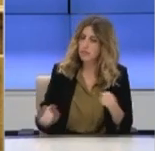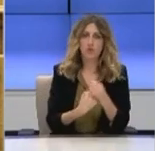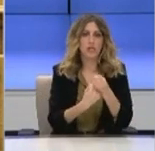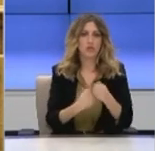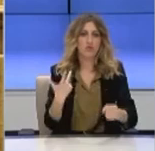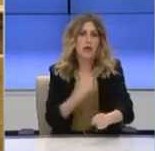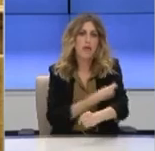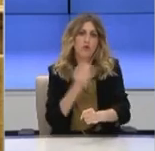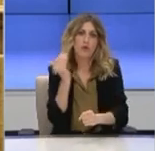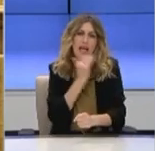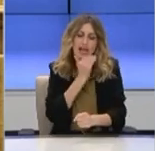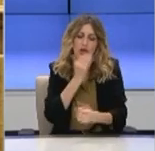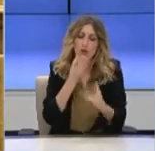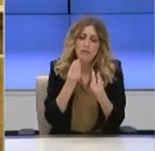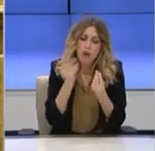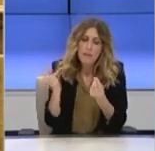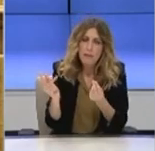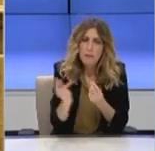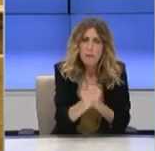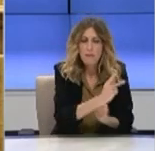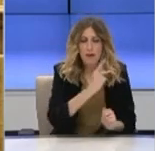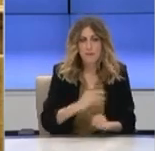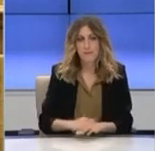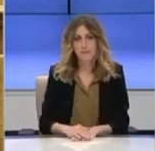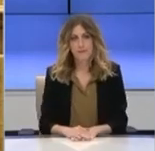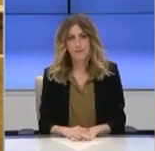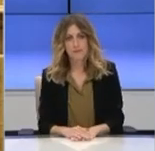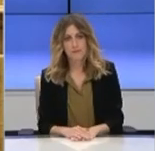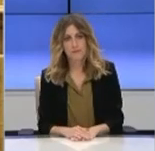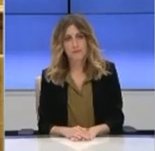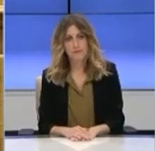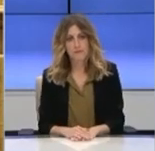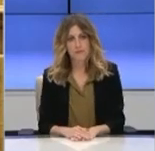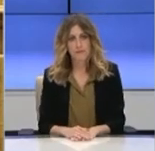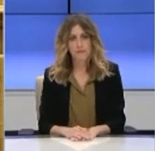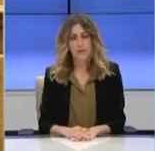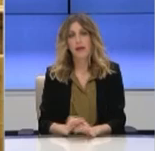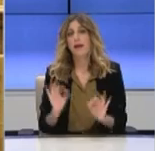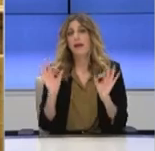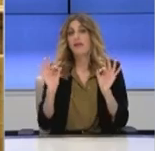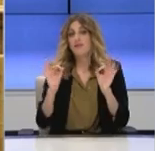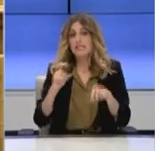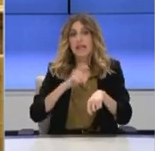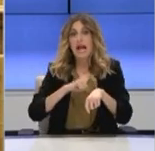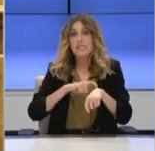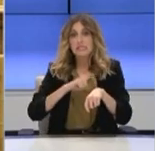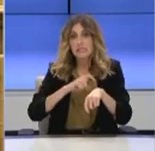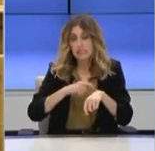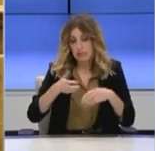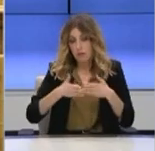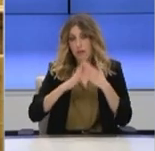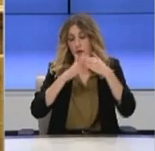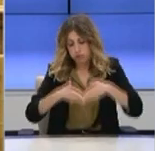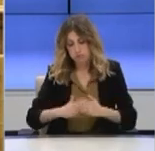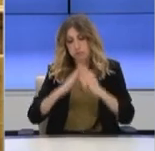Από την έννοια θα μου επιτρέψει να σας πω ότι εν μέσω φουρτούνας, όταν συνειδητοποιείς ότι ο καπετάνιος δεν ξέρει τα